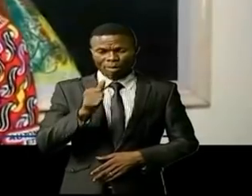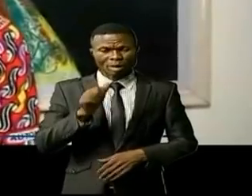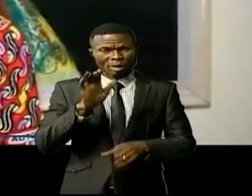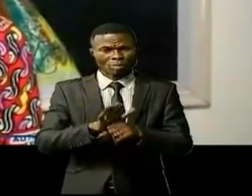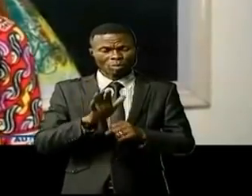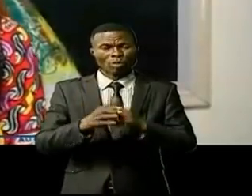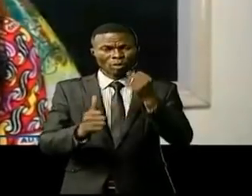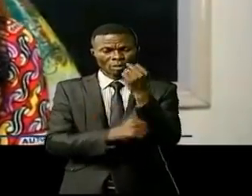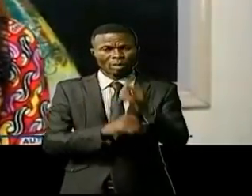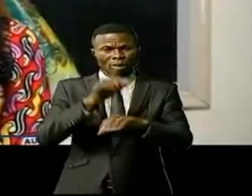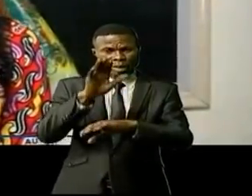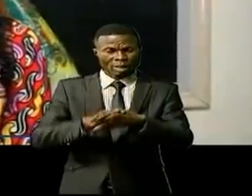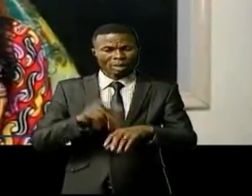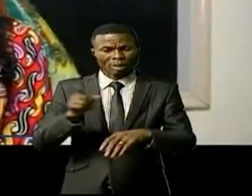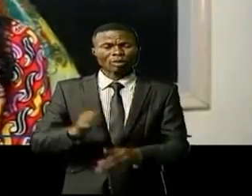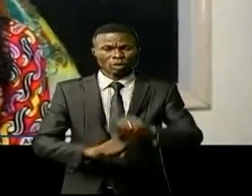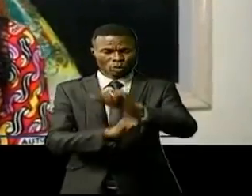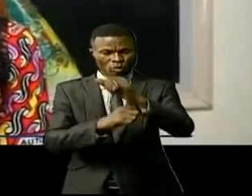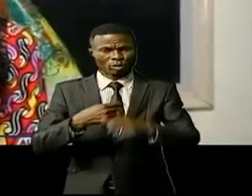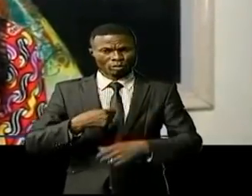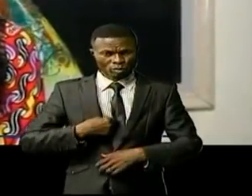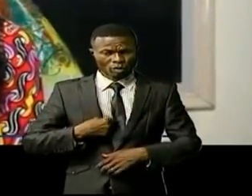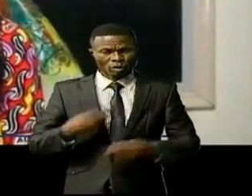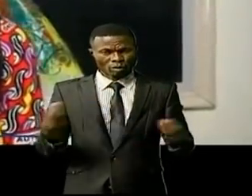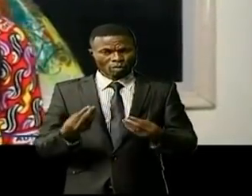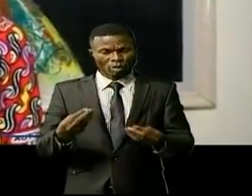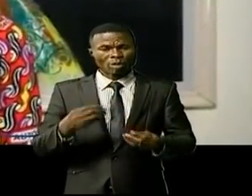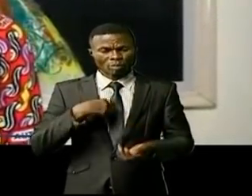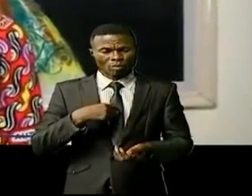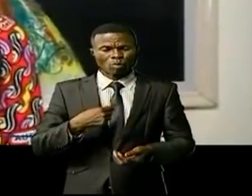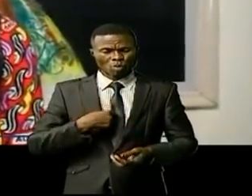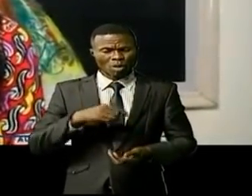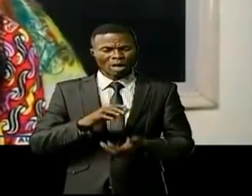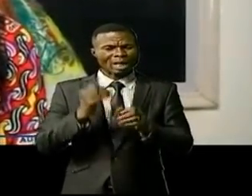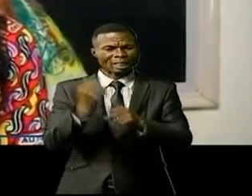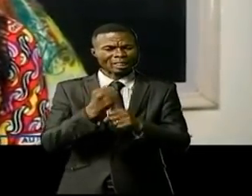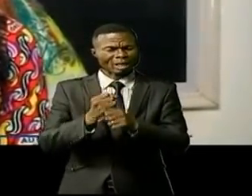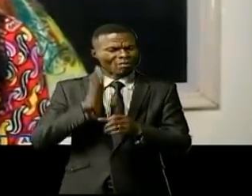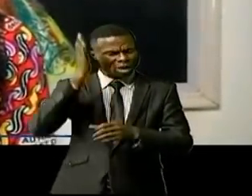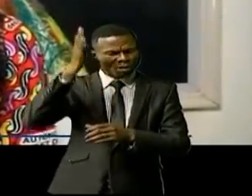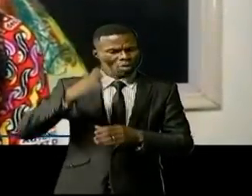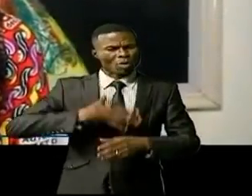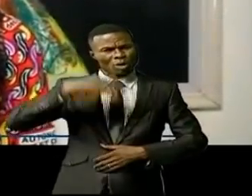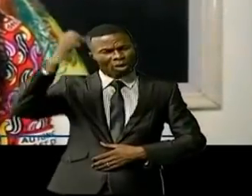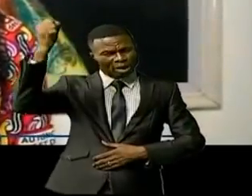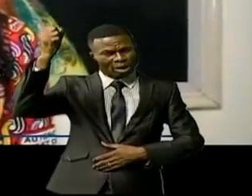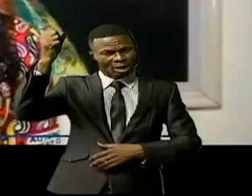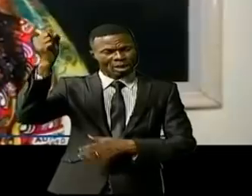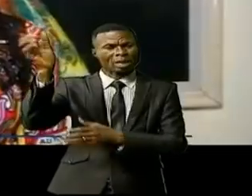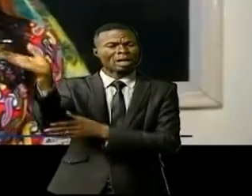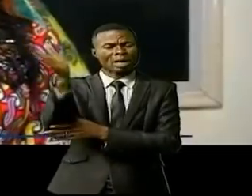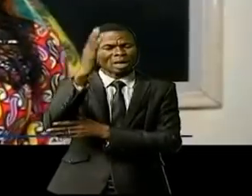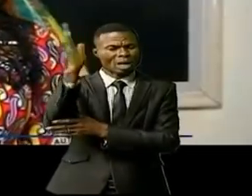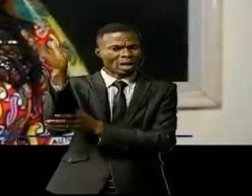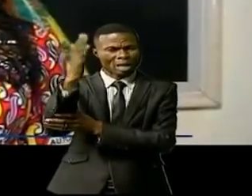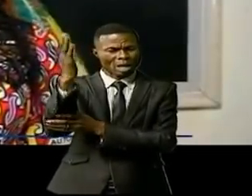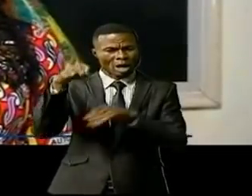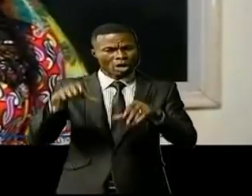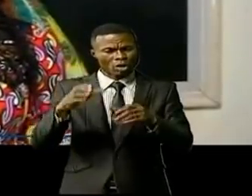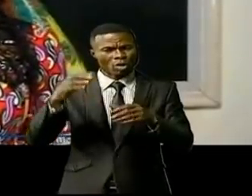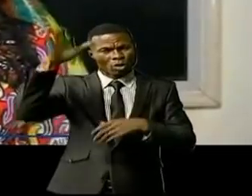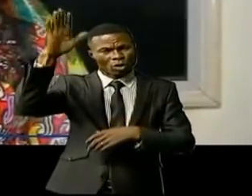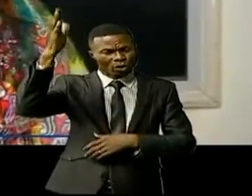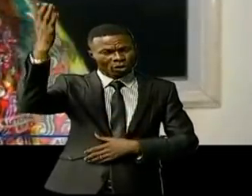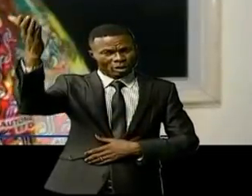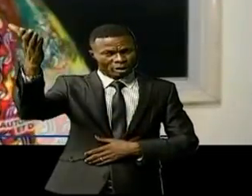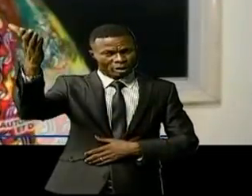personnes qui peuvent aussi me venir à m'aide pour que je soulève les noms un jour pour ne pas soulever les drapeaux du Congo, un jour à l'extérieur